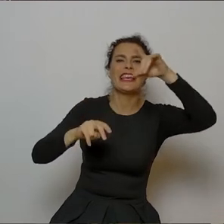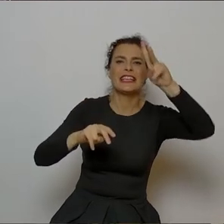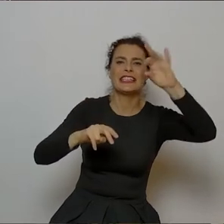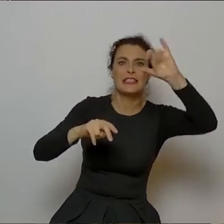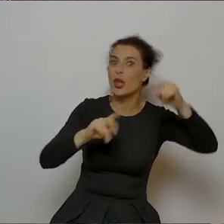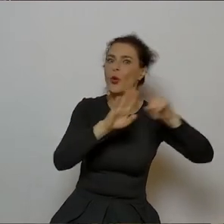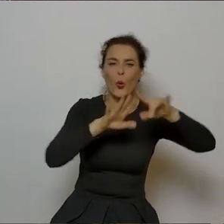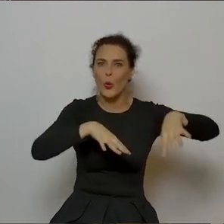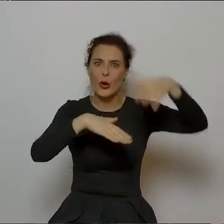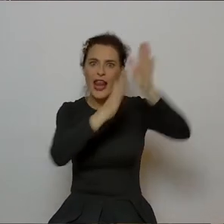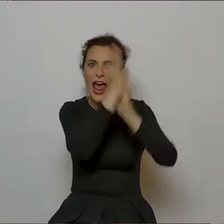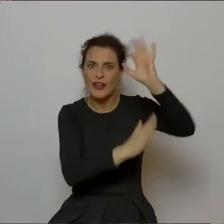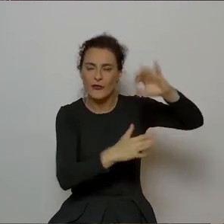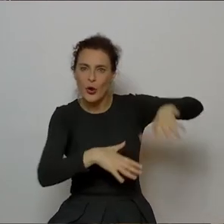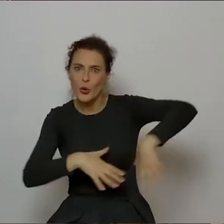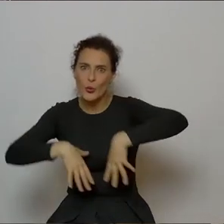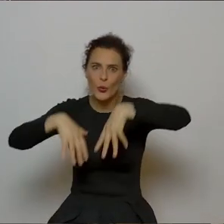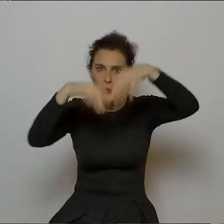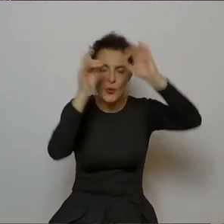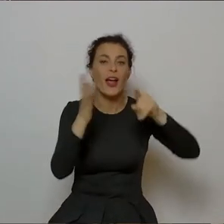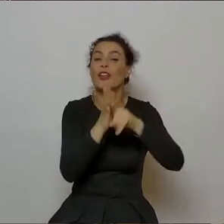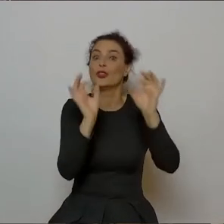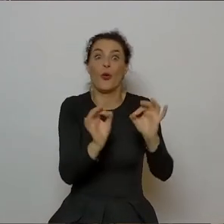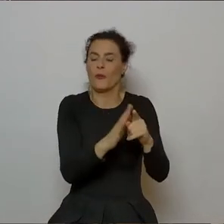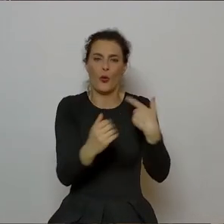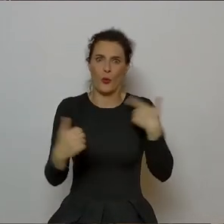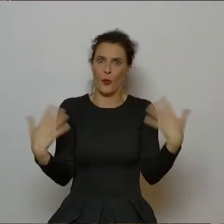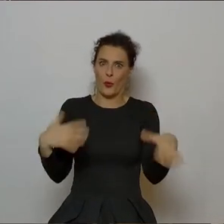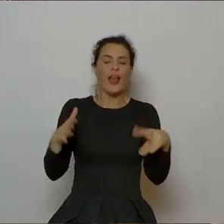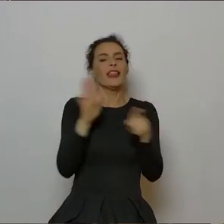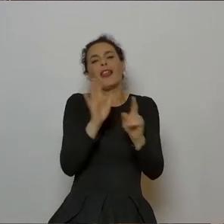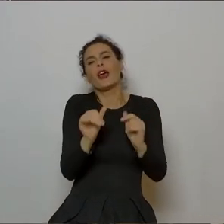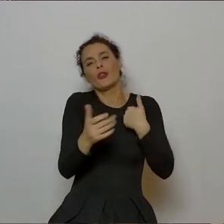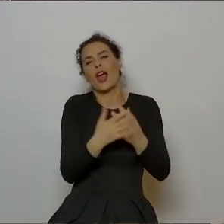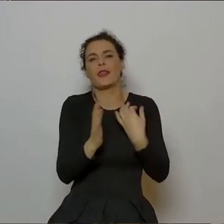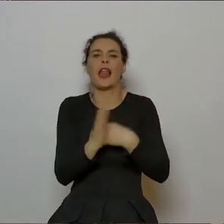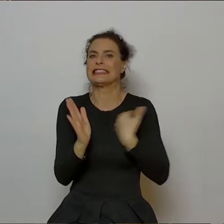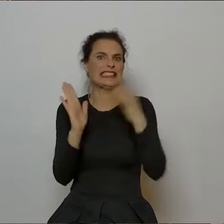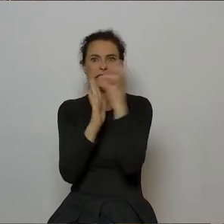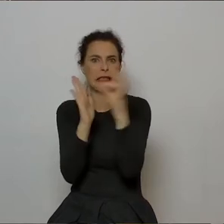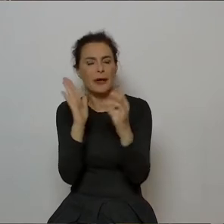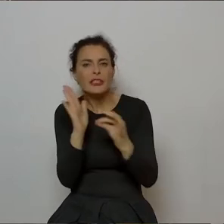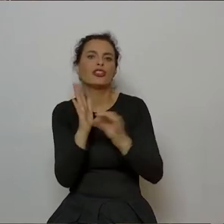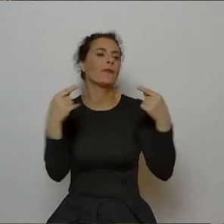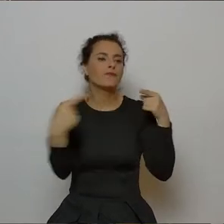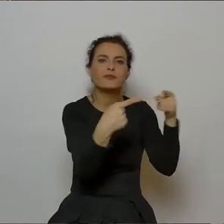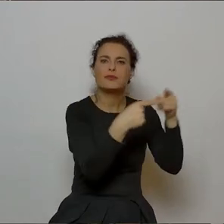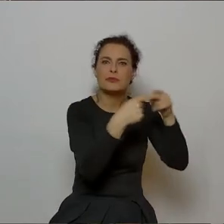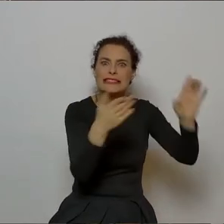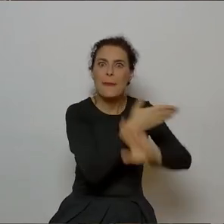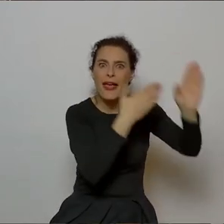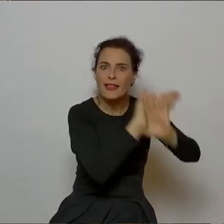duchy leśne. i te niksy stały się wielkim hitem. Od tamtej pory regularnie pisałem muzykę do spektakli norwidowskich.